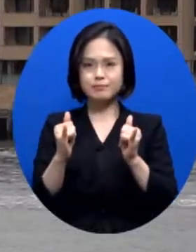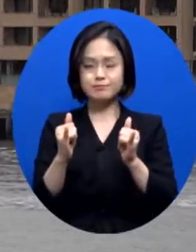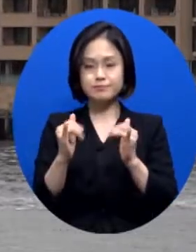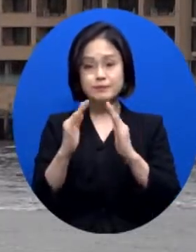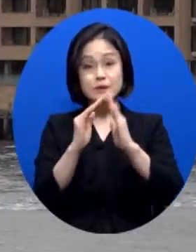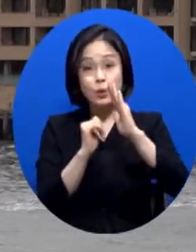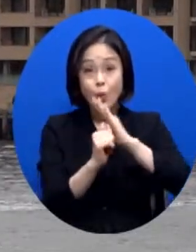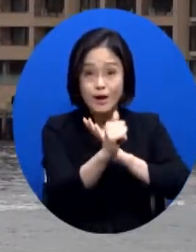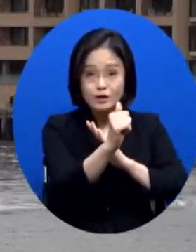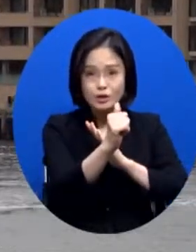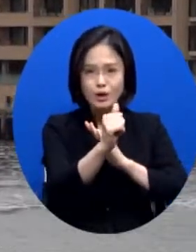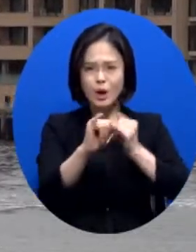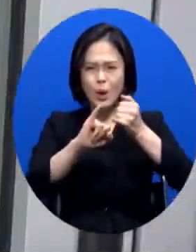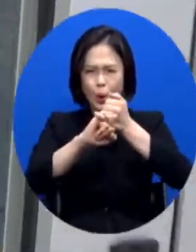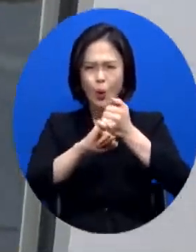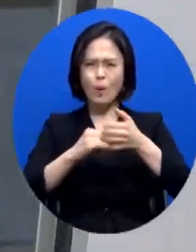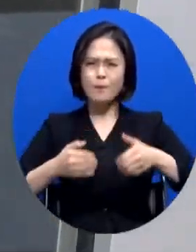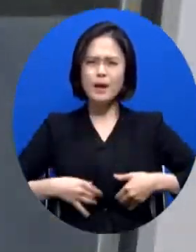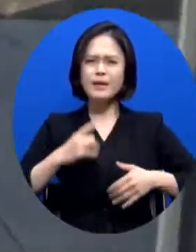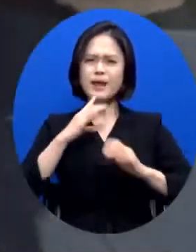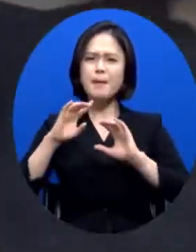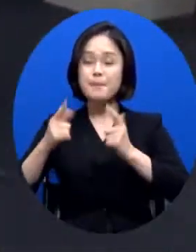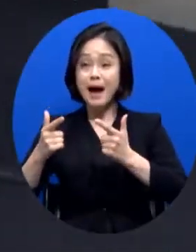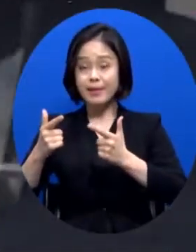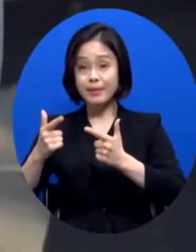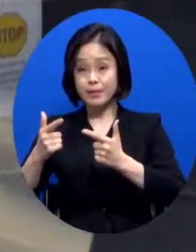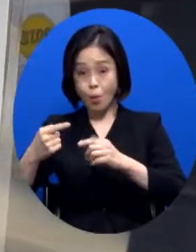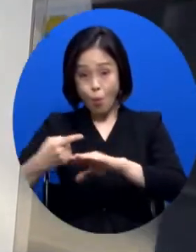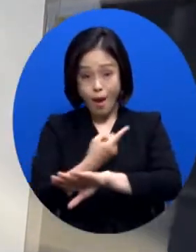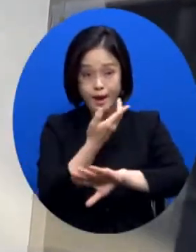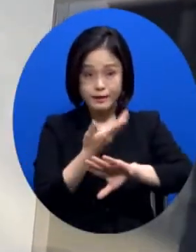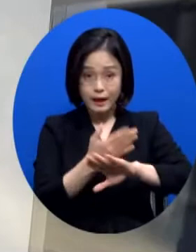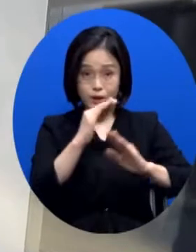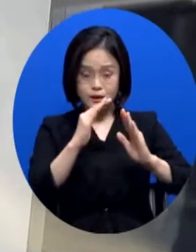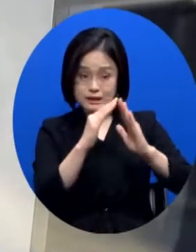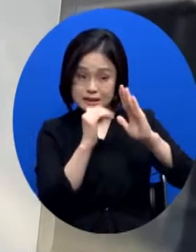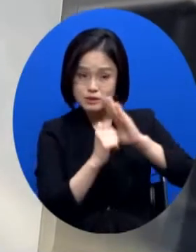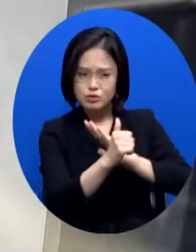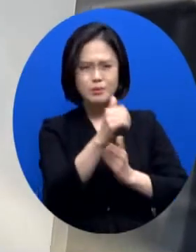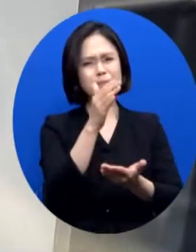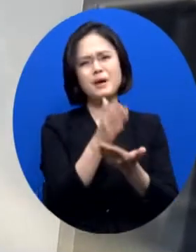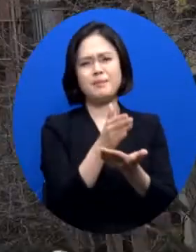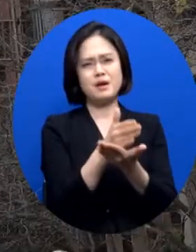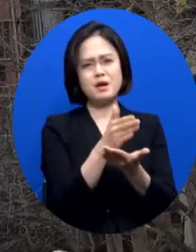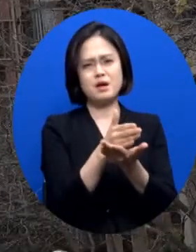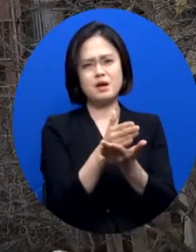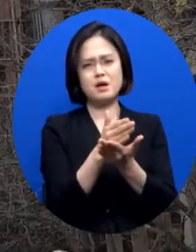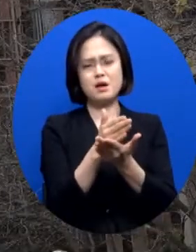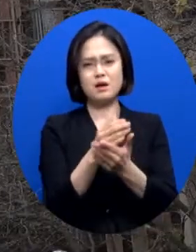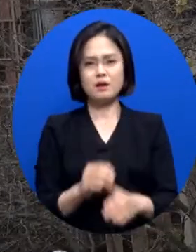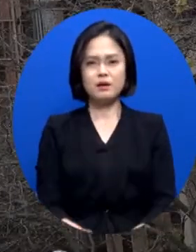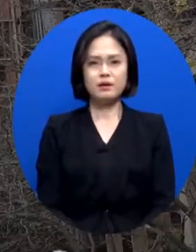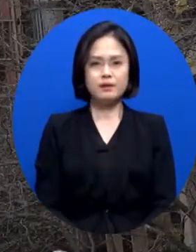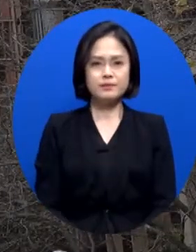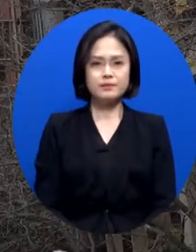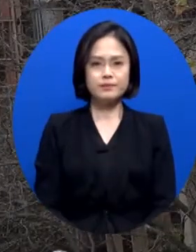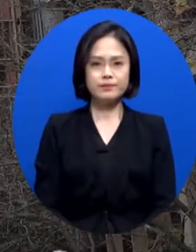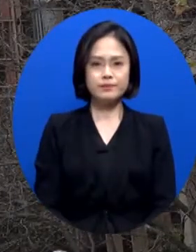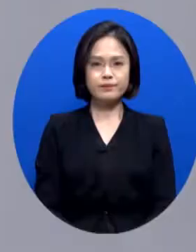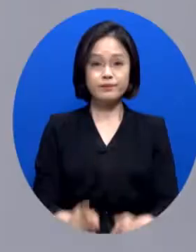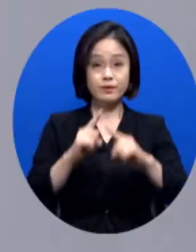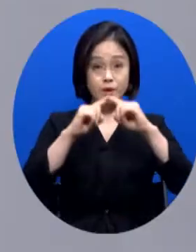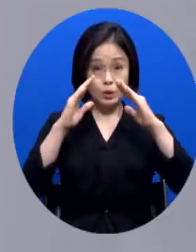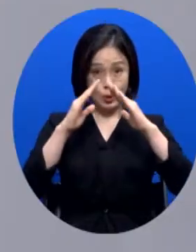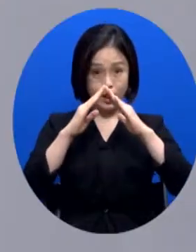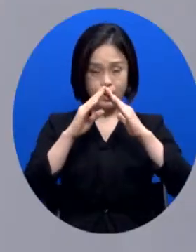생업과 교육 등 필수적인 상황을 제외하고는 외출가 모임이 금지됐습니다. 교회들도 주정부의